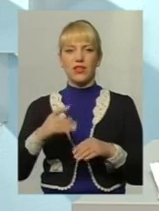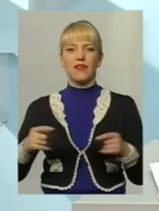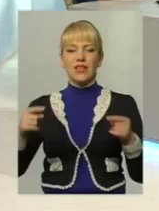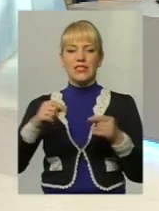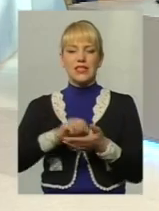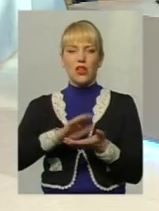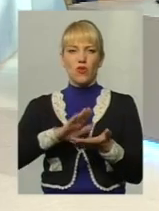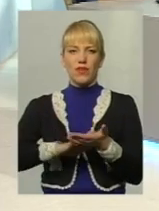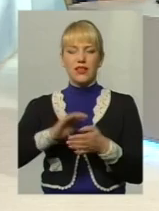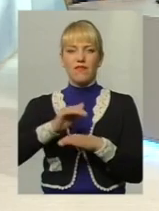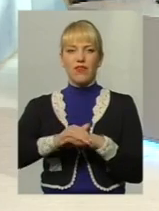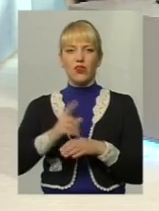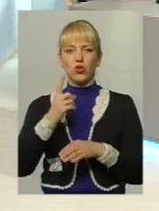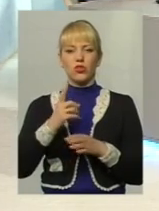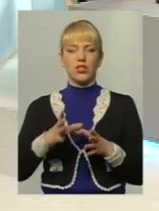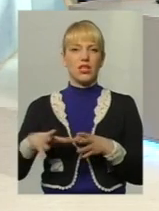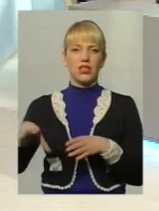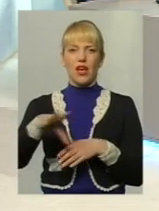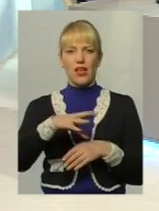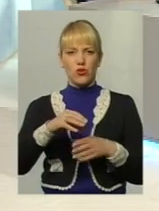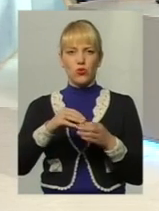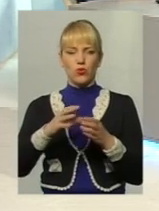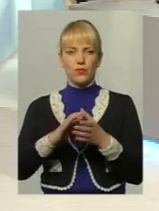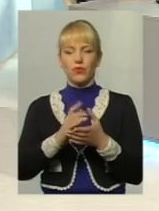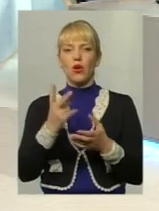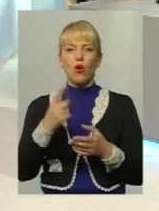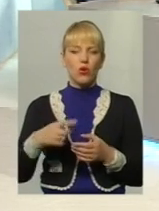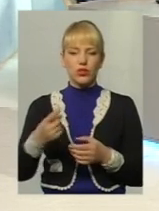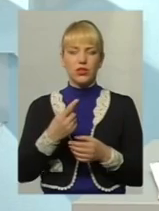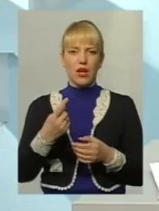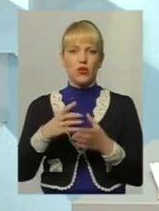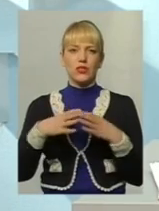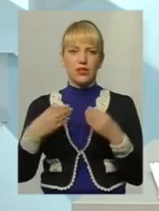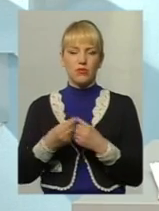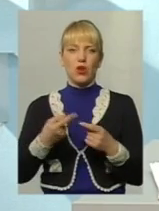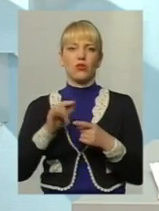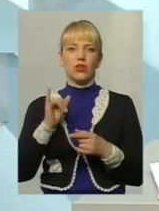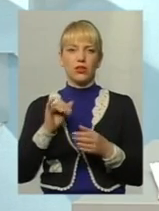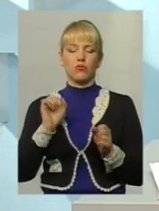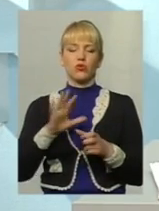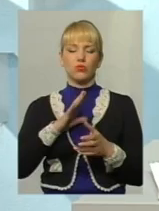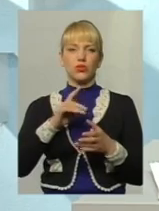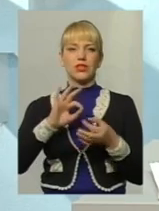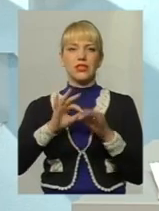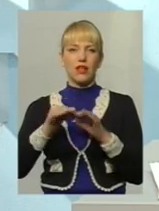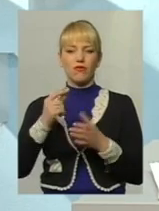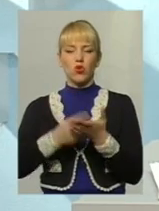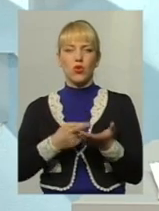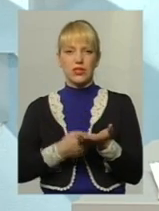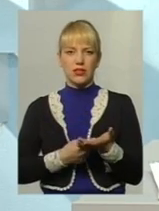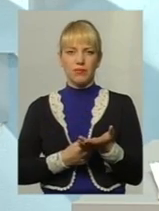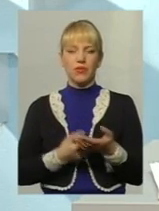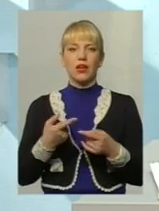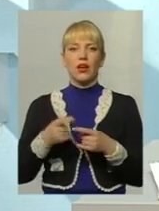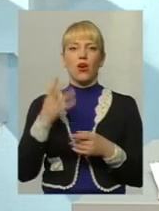однією сім'єю. І на етапі розгляду цих справ можуть виникати складнощі в доказовій базі. Коли сім'я